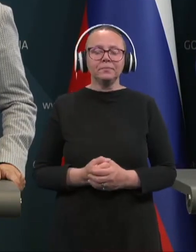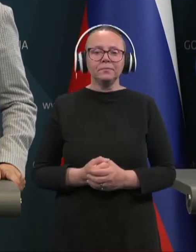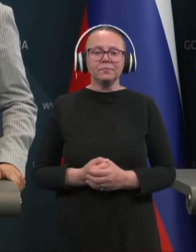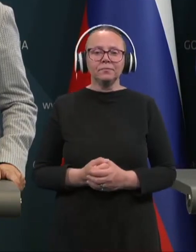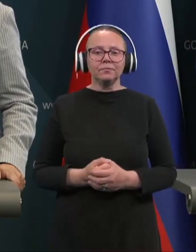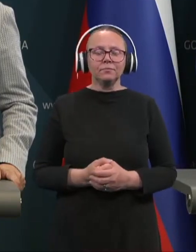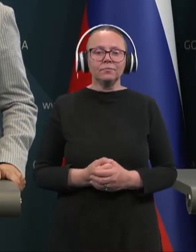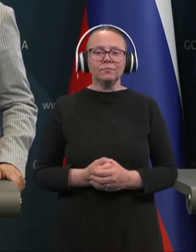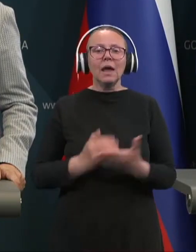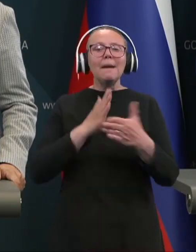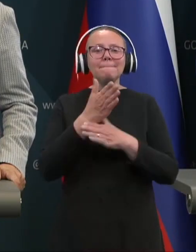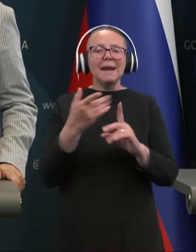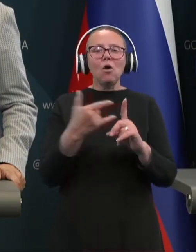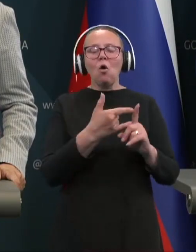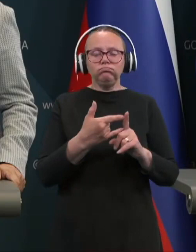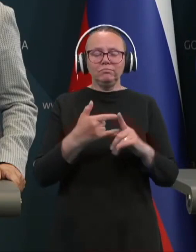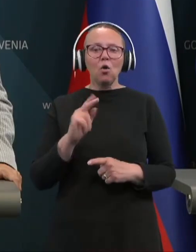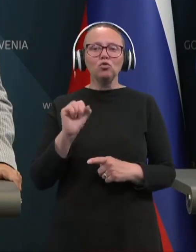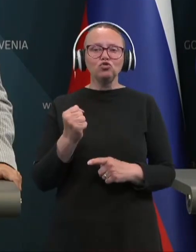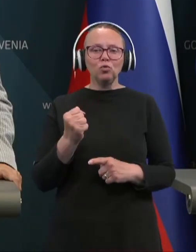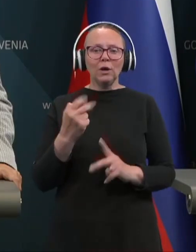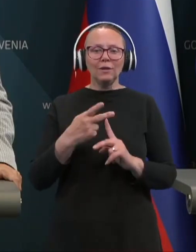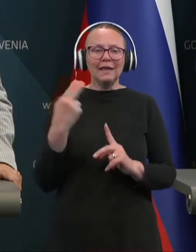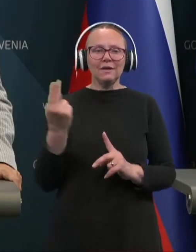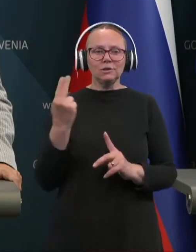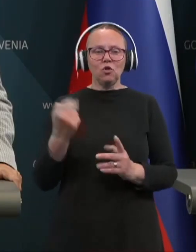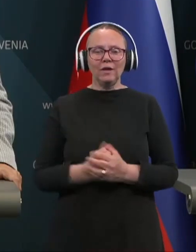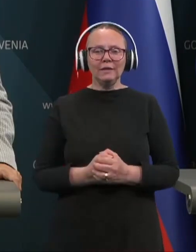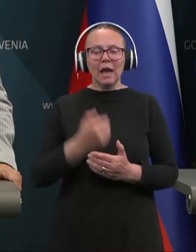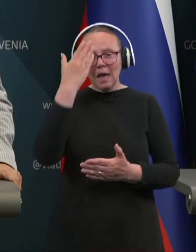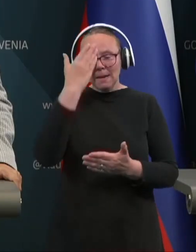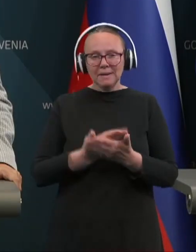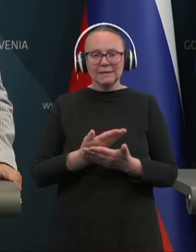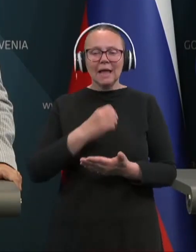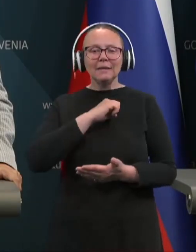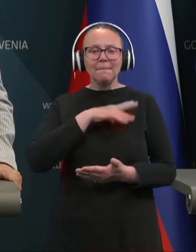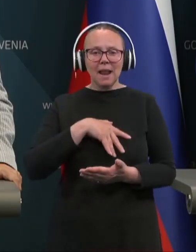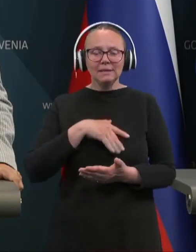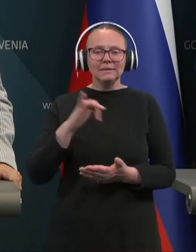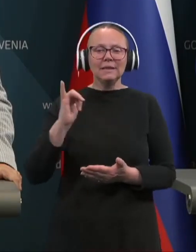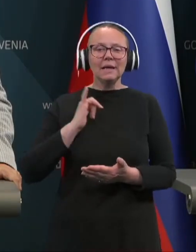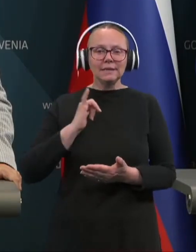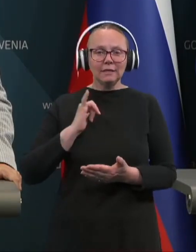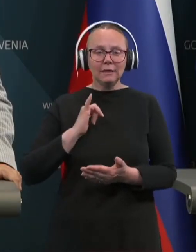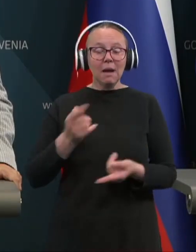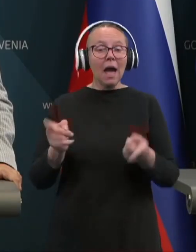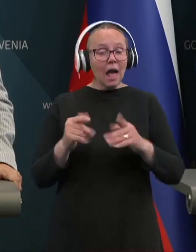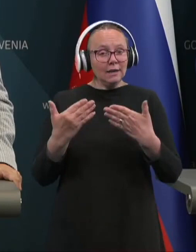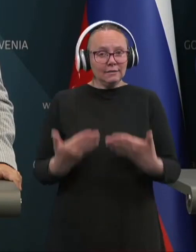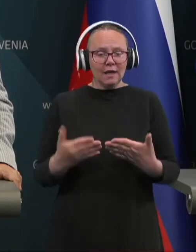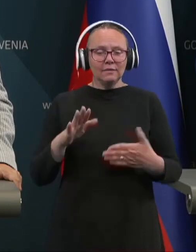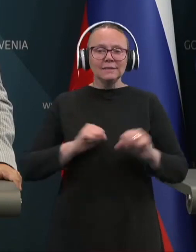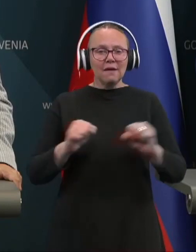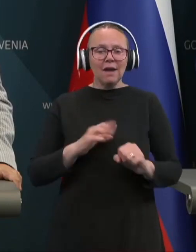Imamo vprašanje prek spletne povezave. Ropšo je goviteve Slovenija, priznanje Palestine. Zanima me, ali ste se danes na